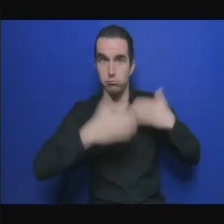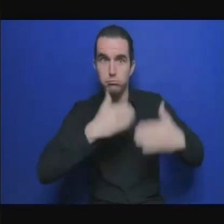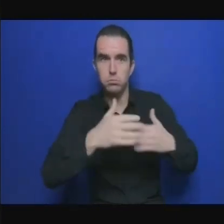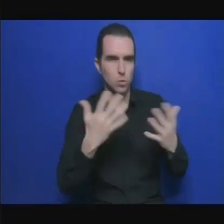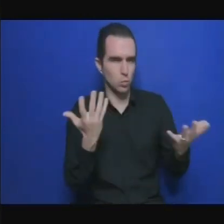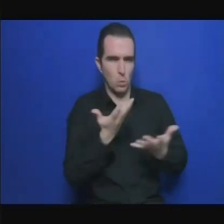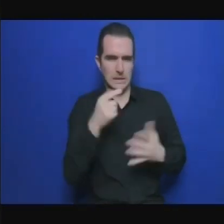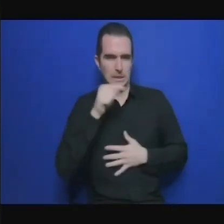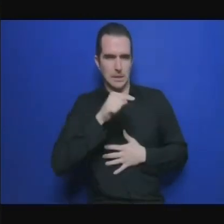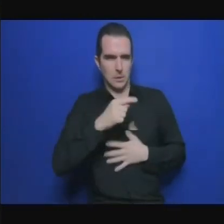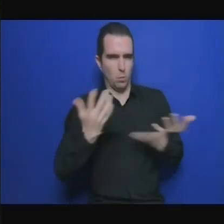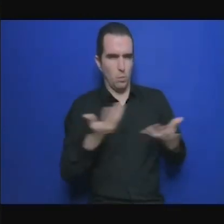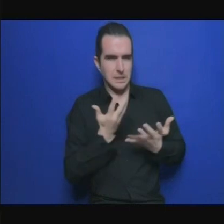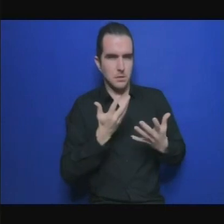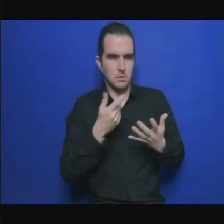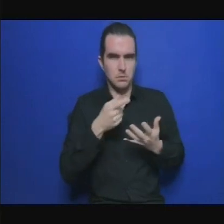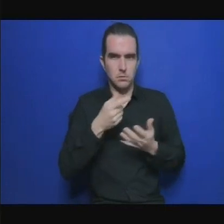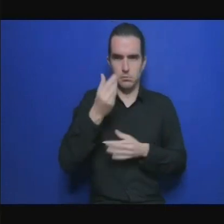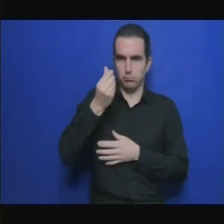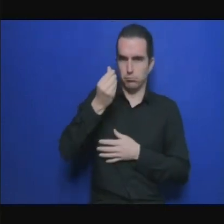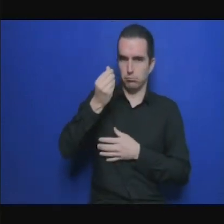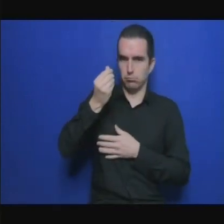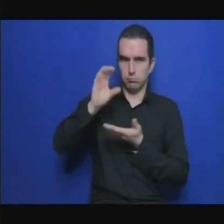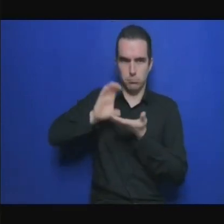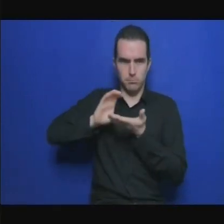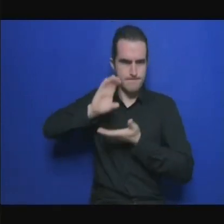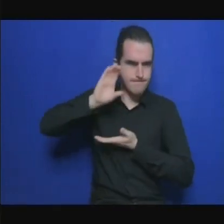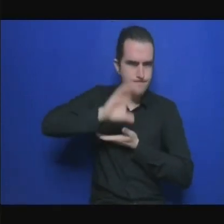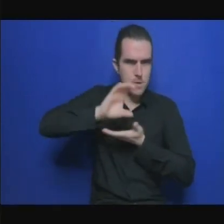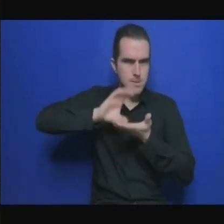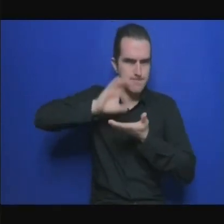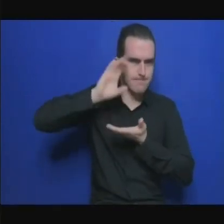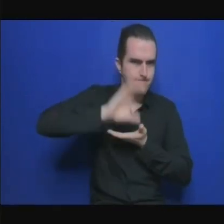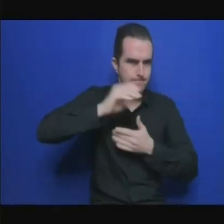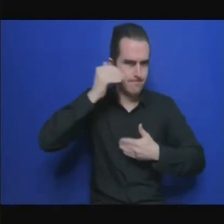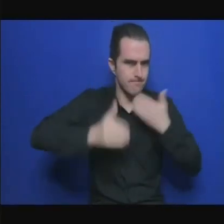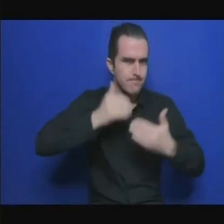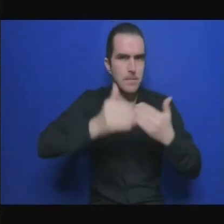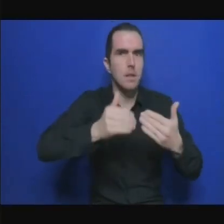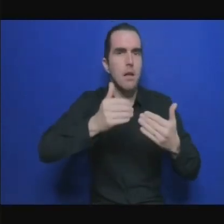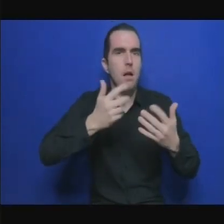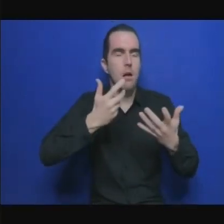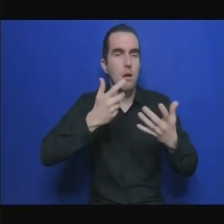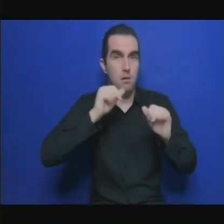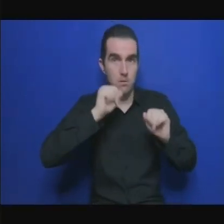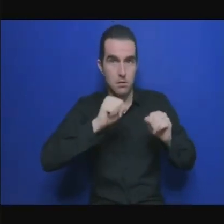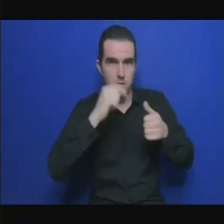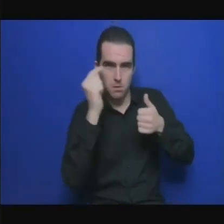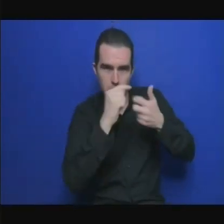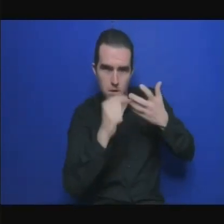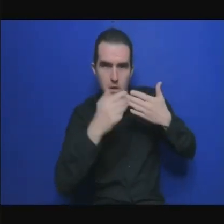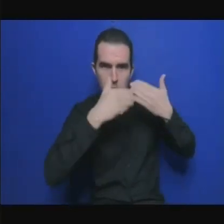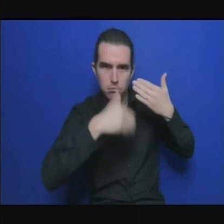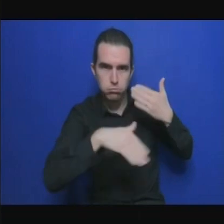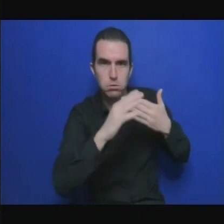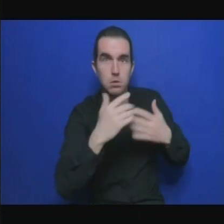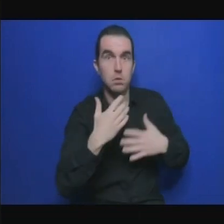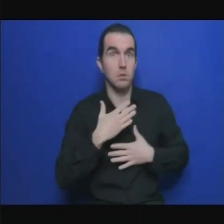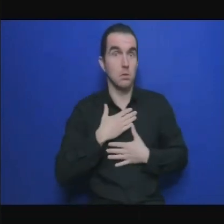c'est vraiment la question pour l'instant sans réponse et puis je vais essayer de